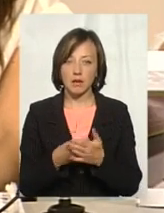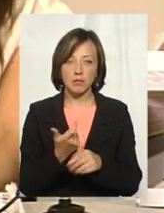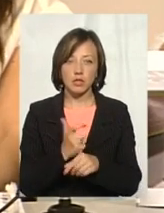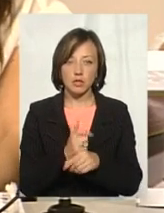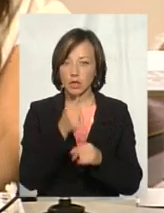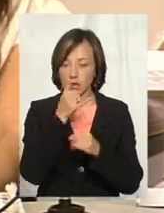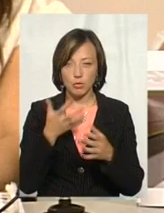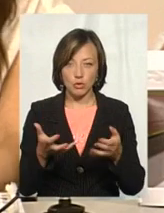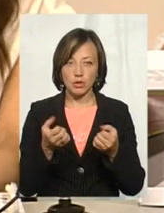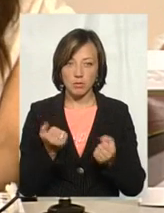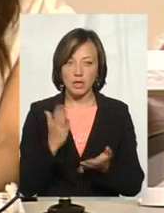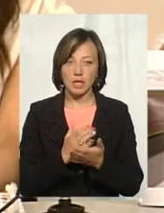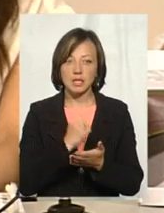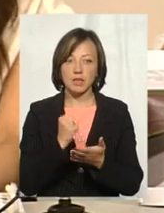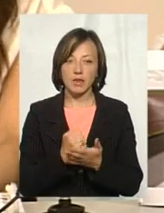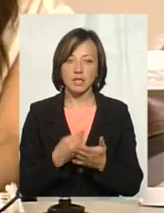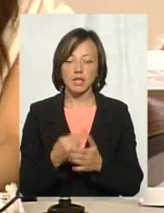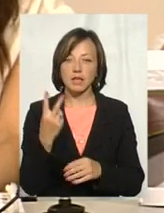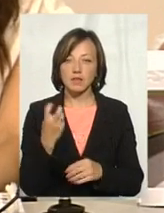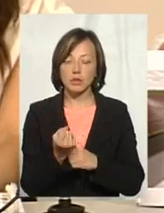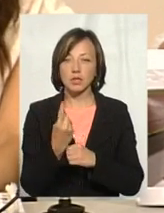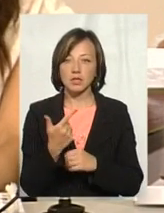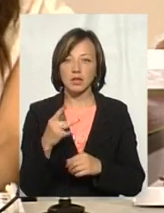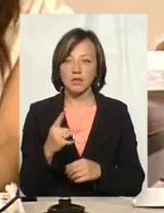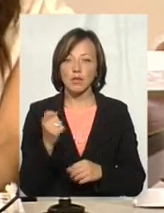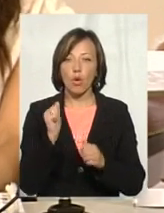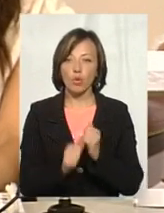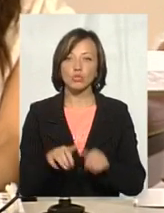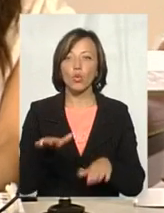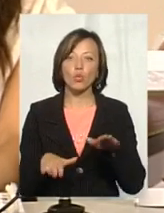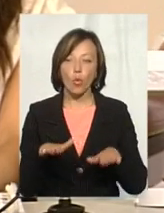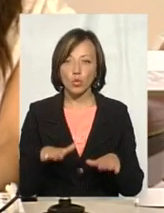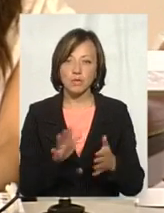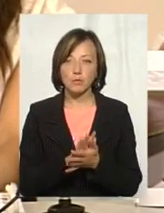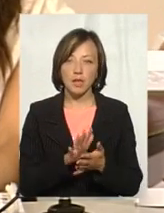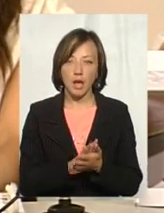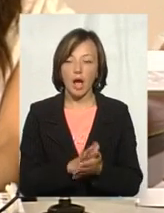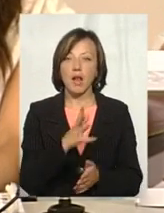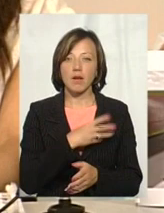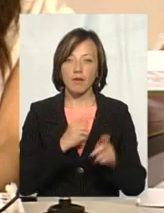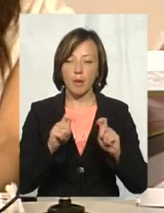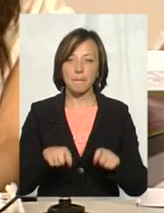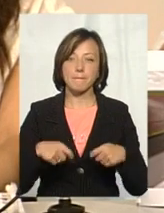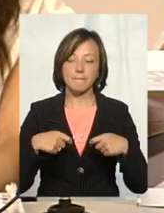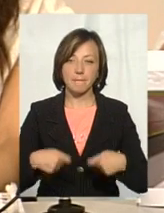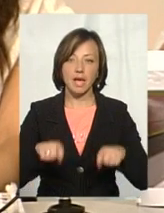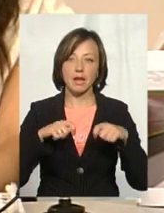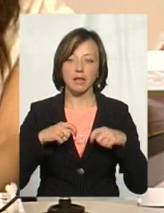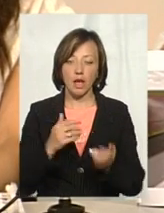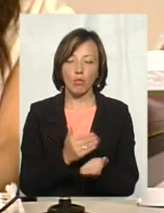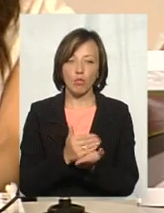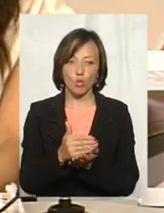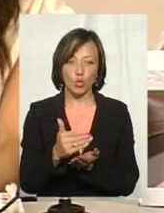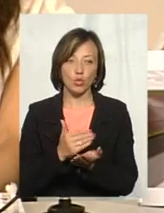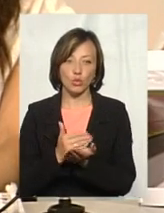він не може отримувати, бо є затверджені тарифи, 211 гривень за кожну тонну сміття. Крім того, Львів передає бульдозер,